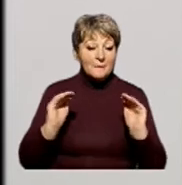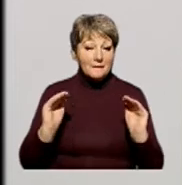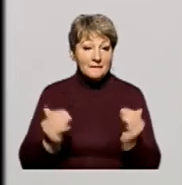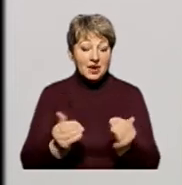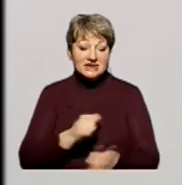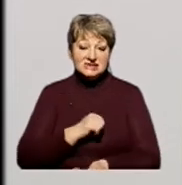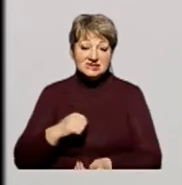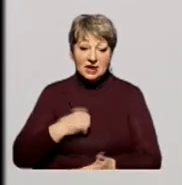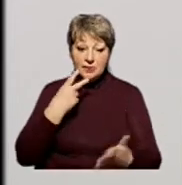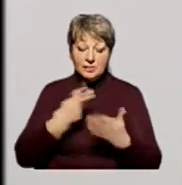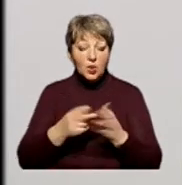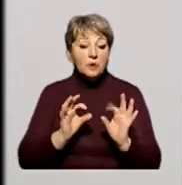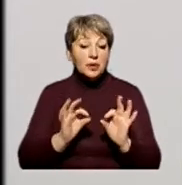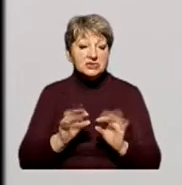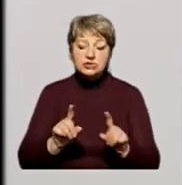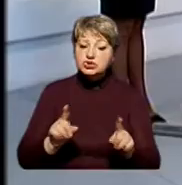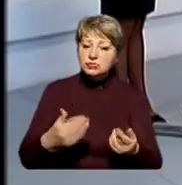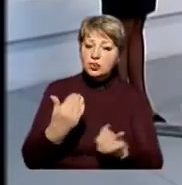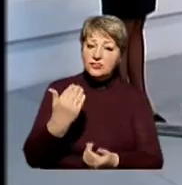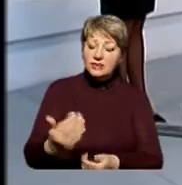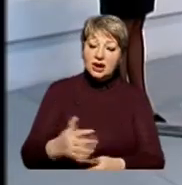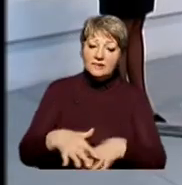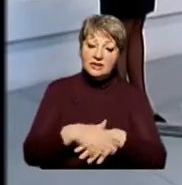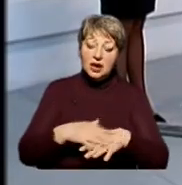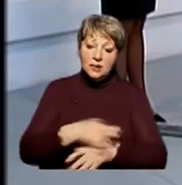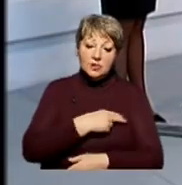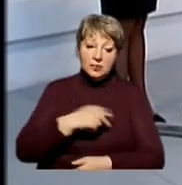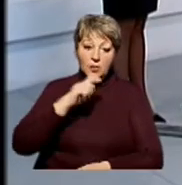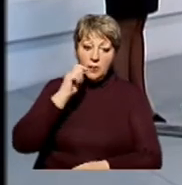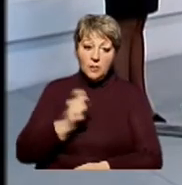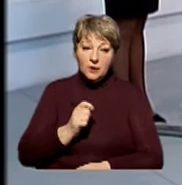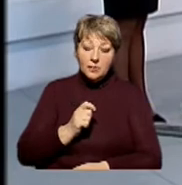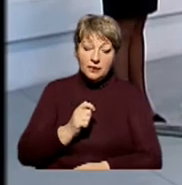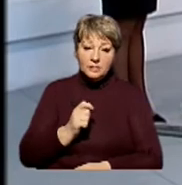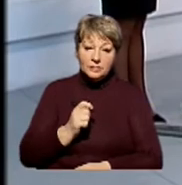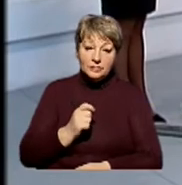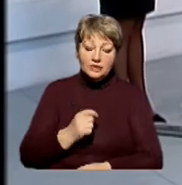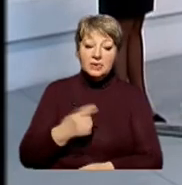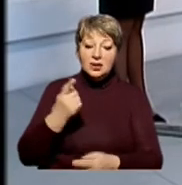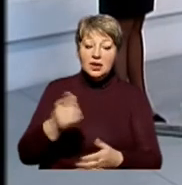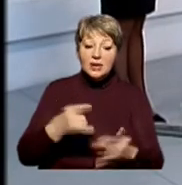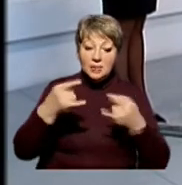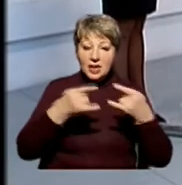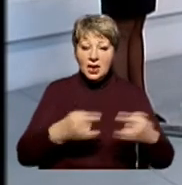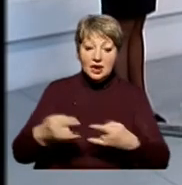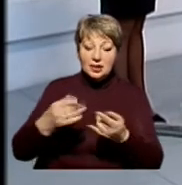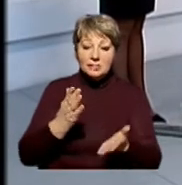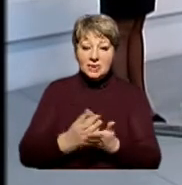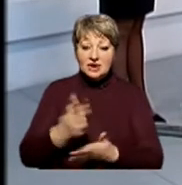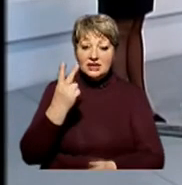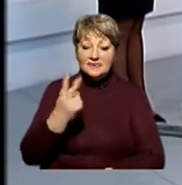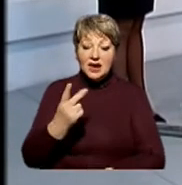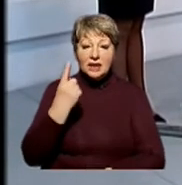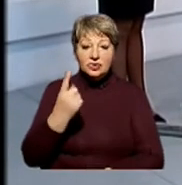самопрезентацію та пояснити, чому ви йдете в народні депутати України. Таймер буде видно на екрані. Маєте рівну одну